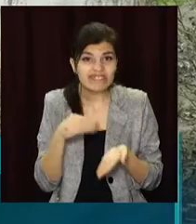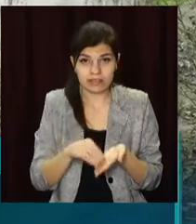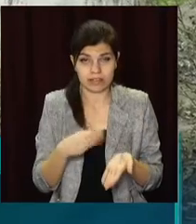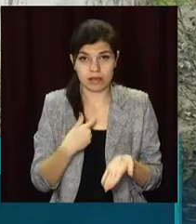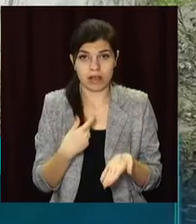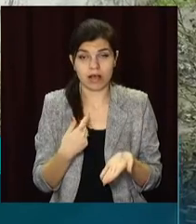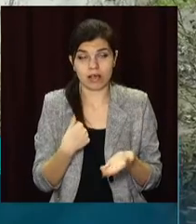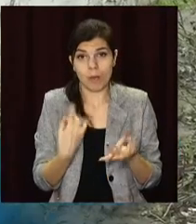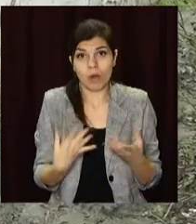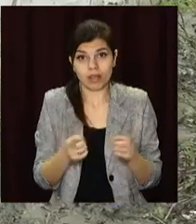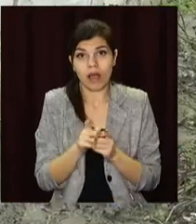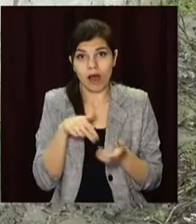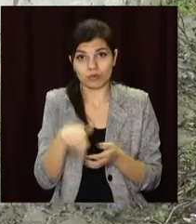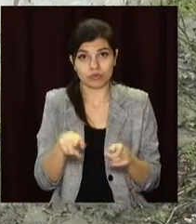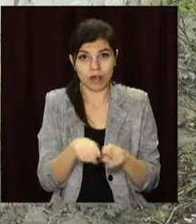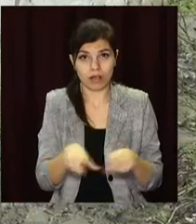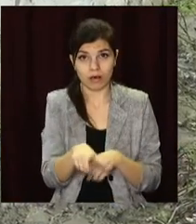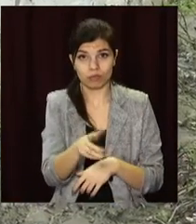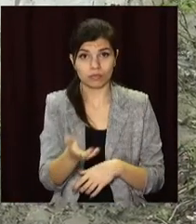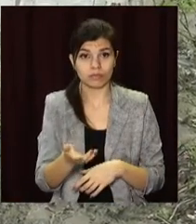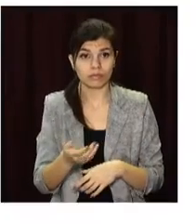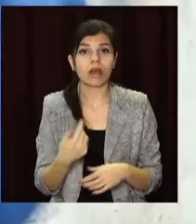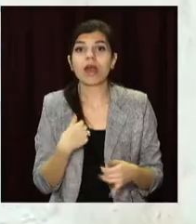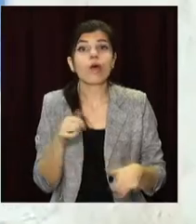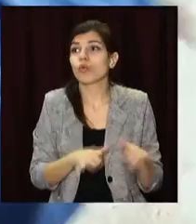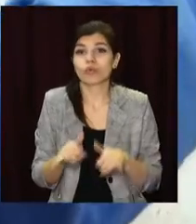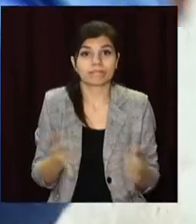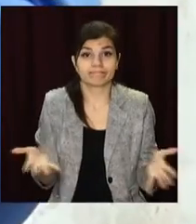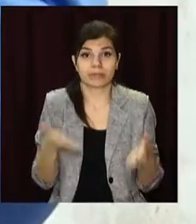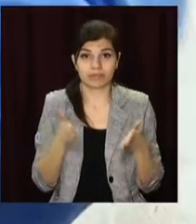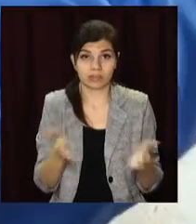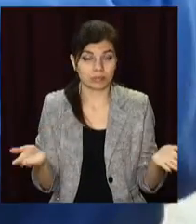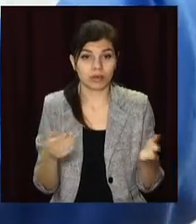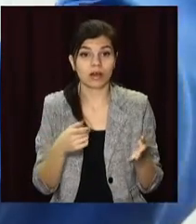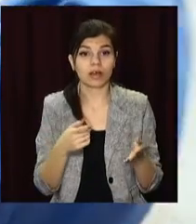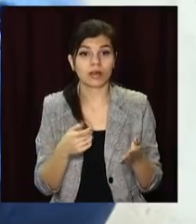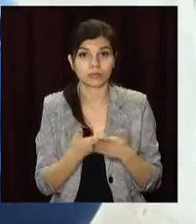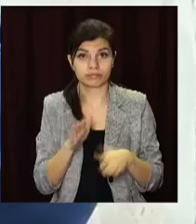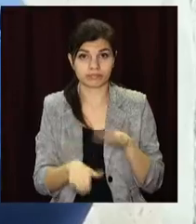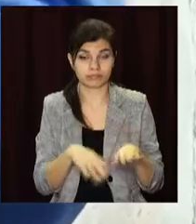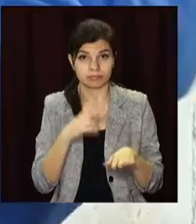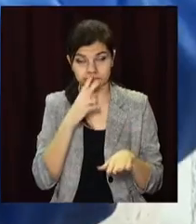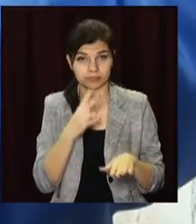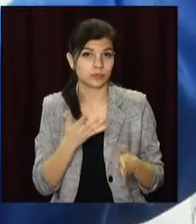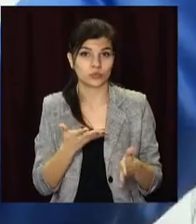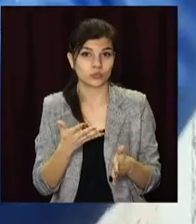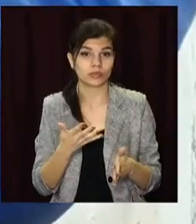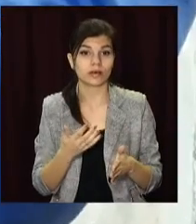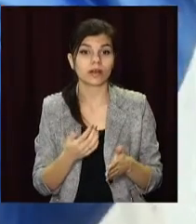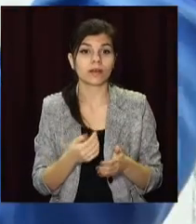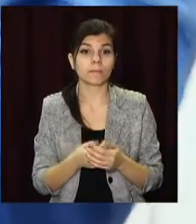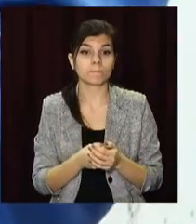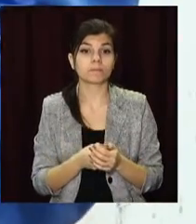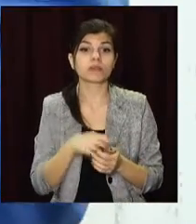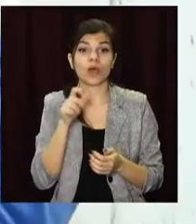хожу по такій дорогі. Йдеться нікуди. Це ж низина, ось вона має була йти все в Дніпро.